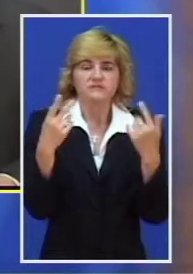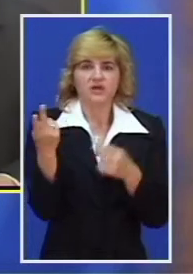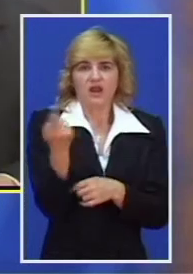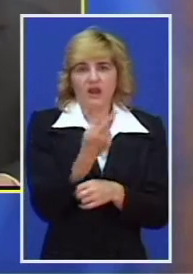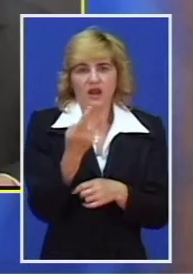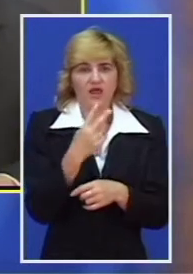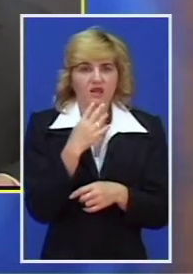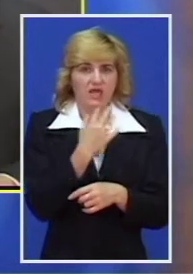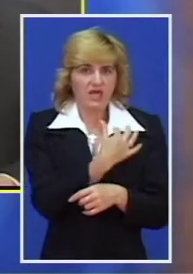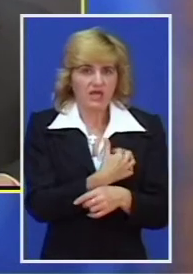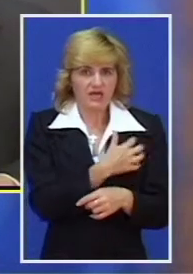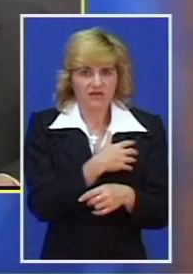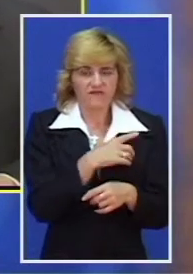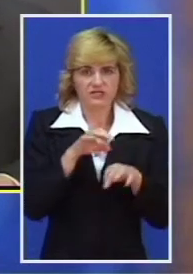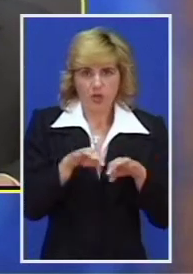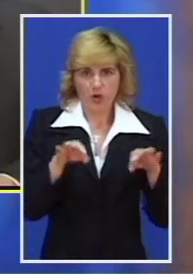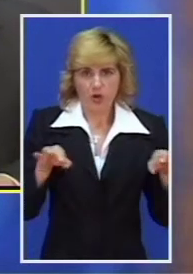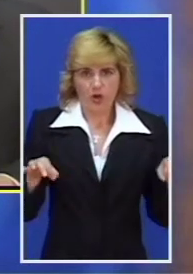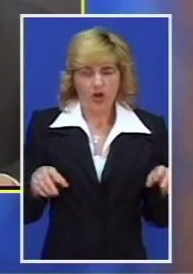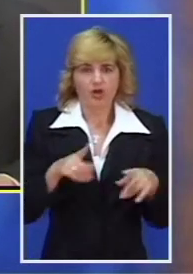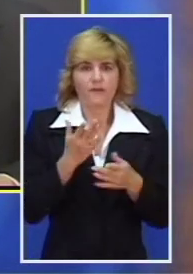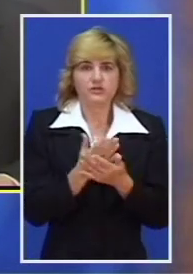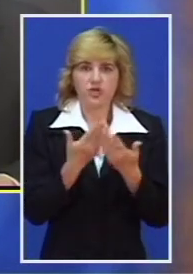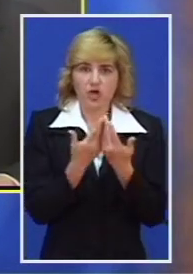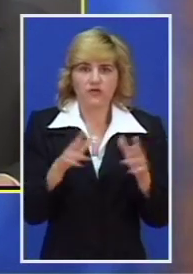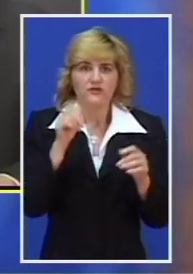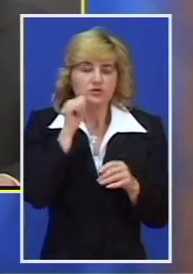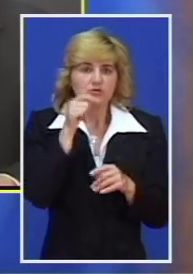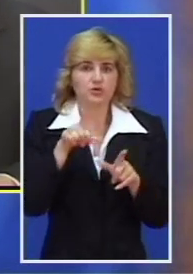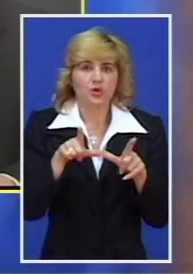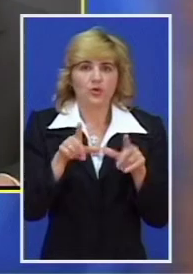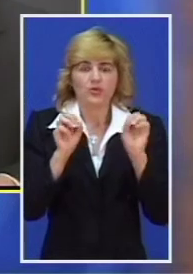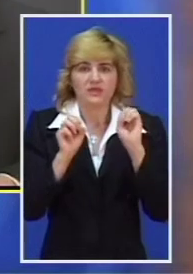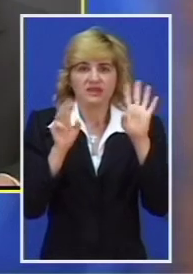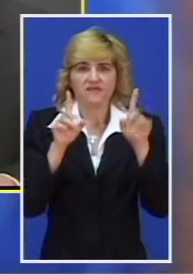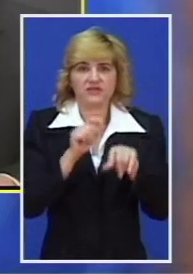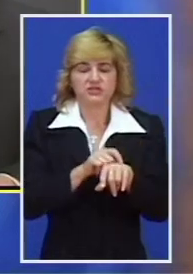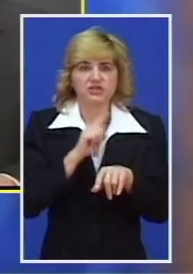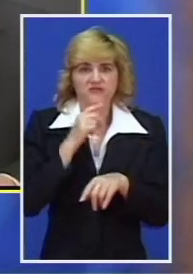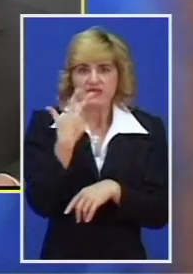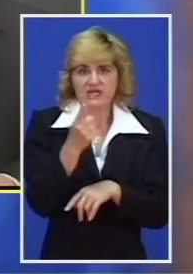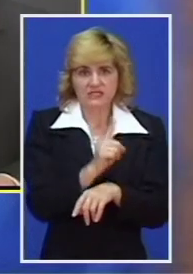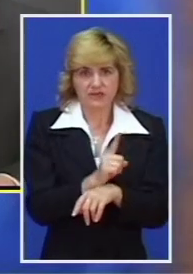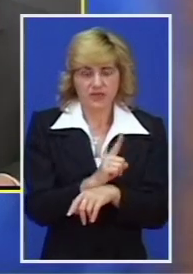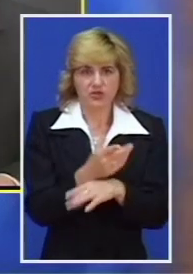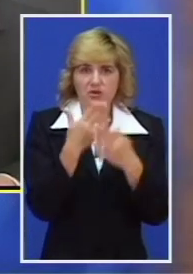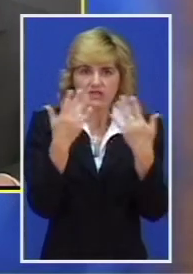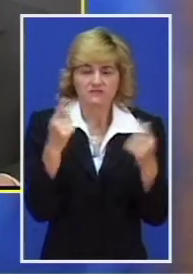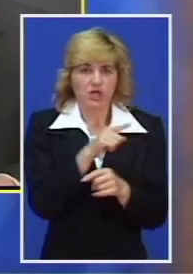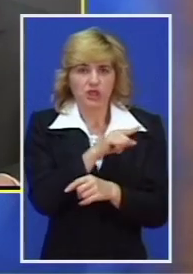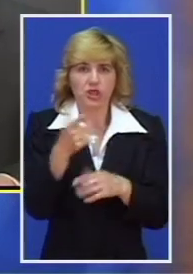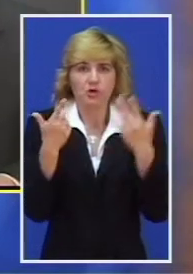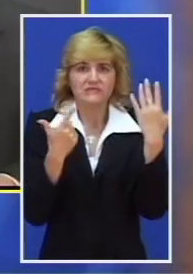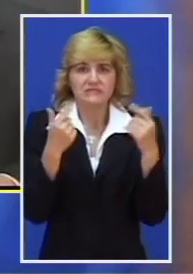sekcije Hrvatskog kulturnog centra Budnjevačkog kola bit će otvorena sutra u 19 časova i 30 minuta. Izložba će biti postavljena do 7.